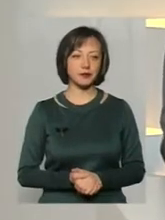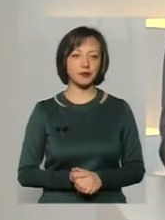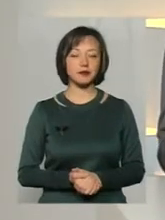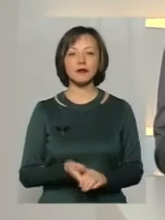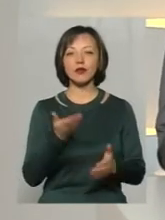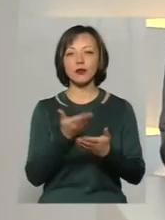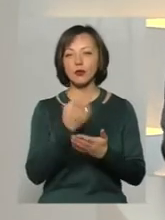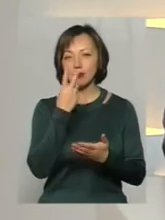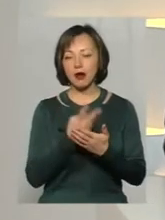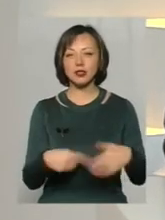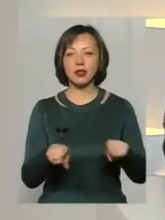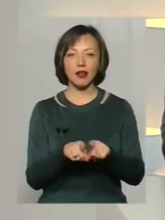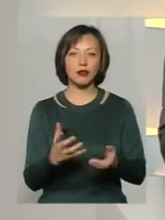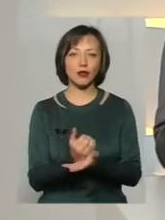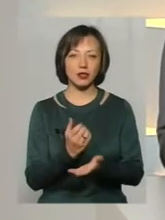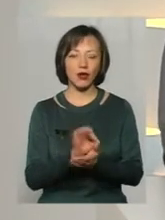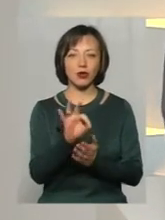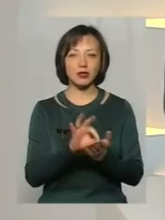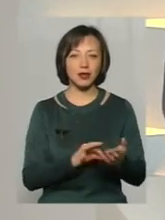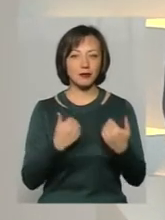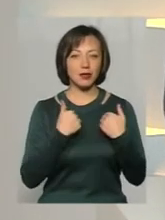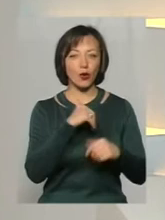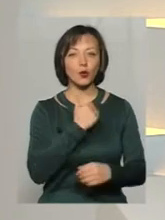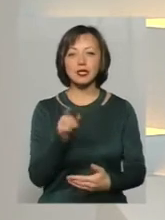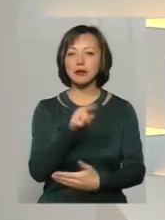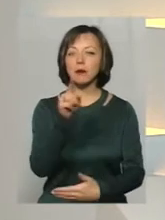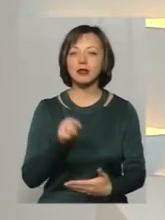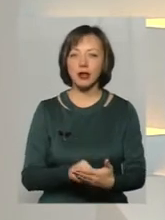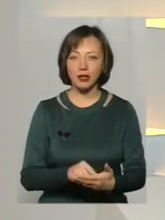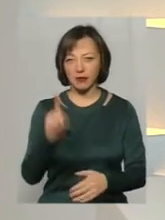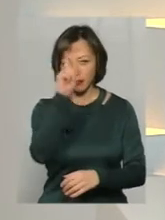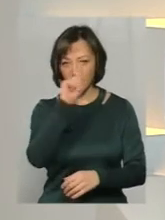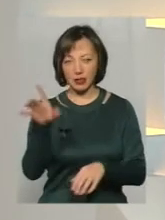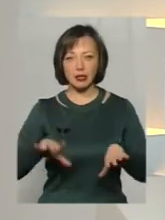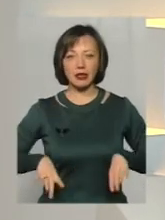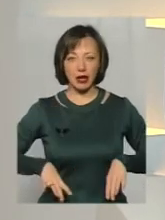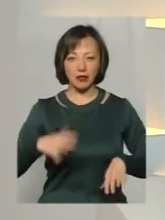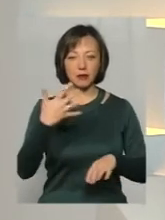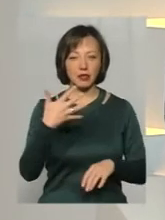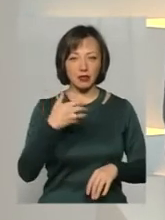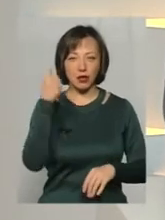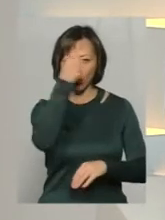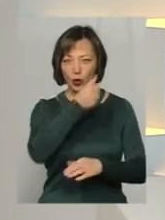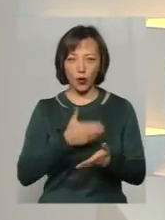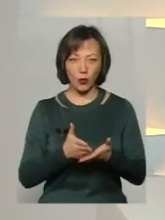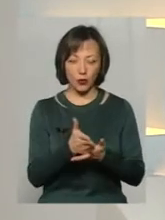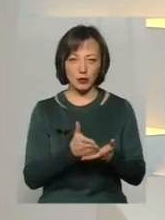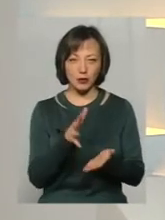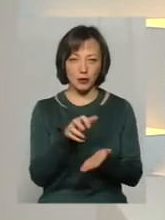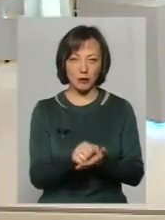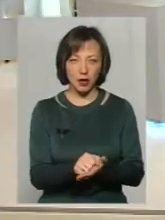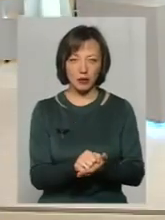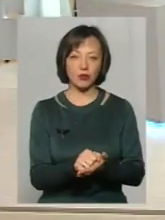Бачучи такі досягнення, одразу мені хочеться запитати. Видатний тренер, 50 років, займається